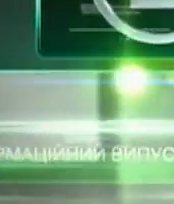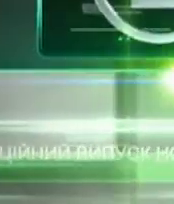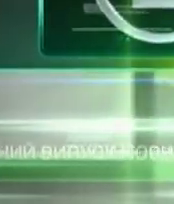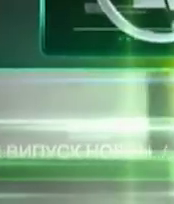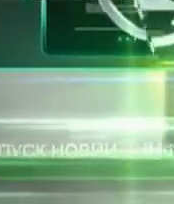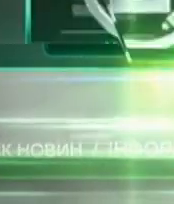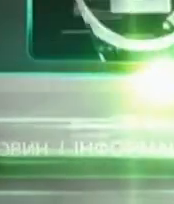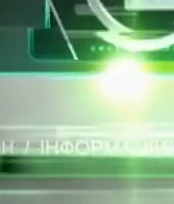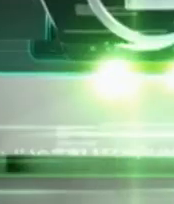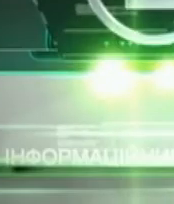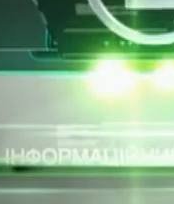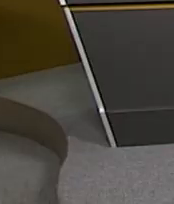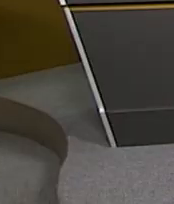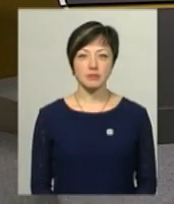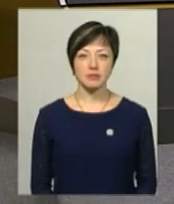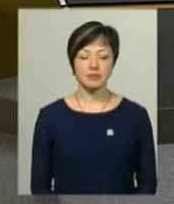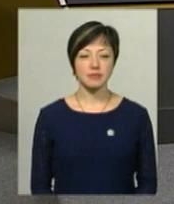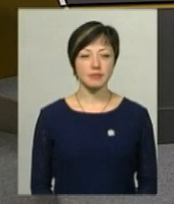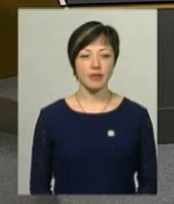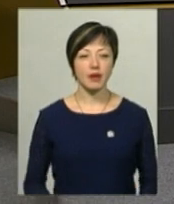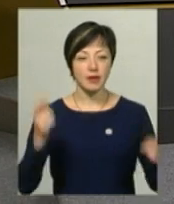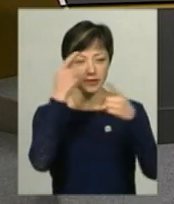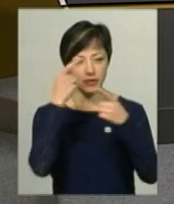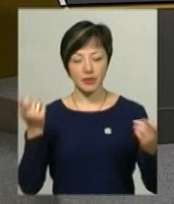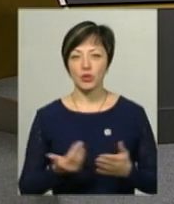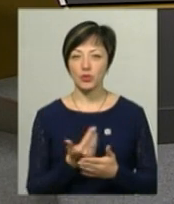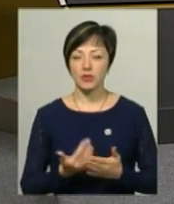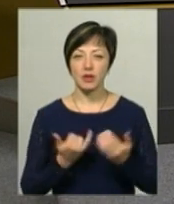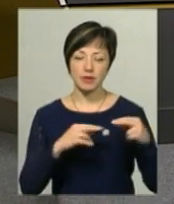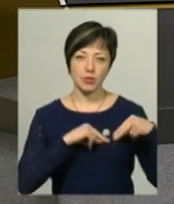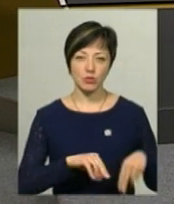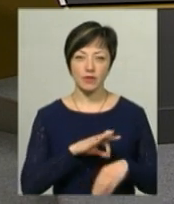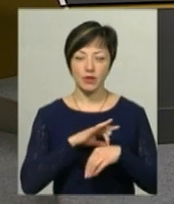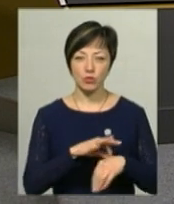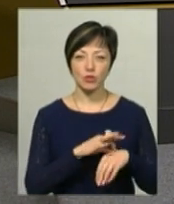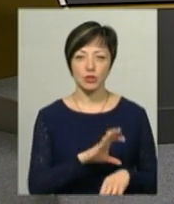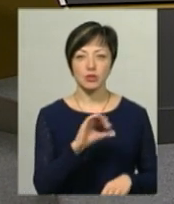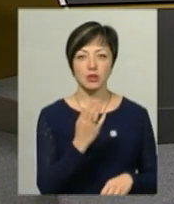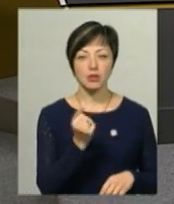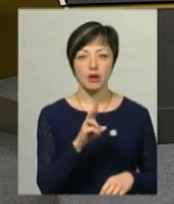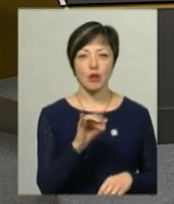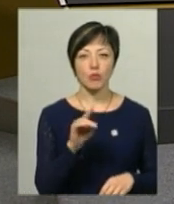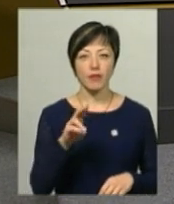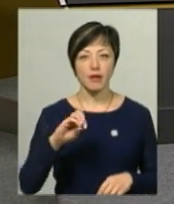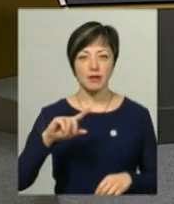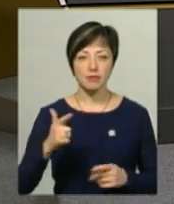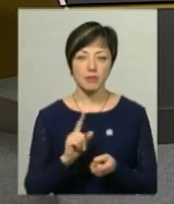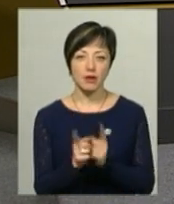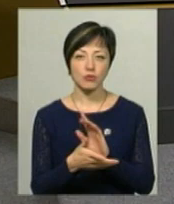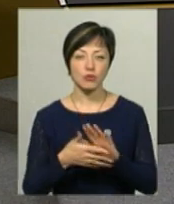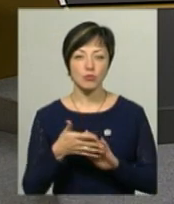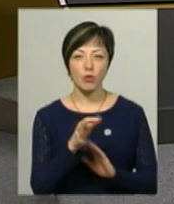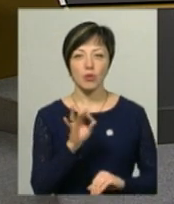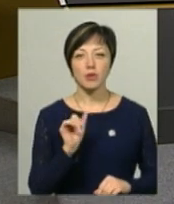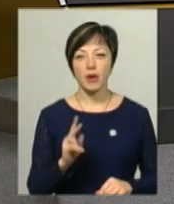Музика В ефірі інформаційний випуск новин у студії для вас працюють ведуча Олександра Карпунець, перекладна жестову